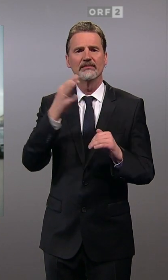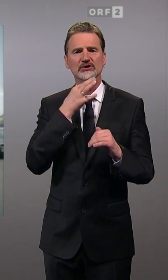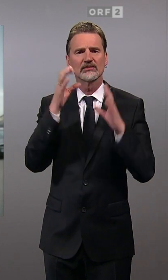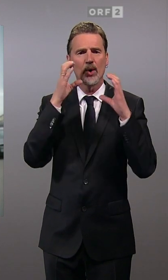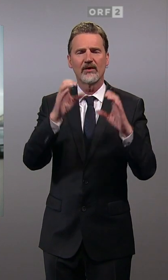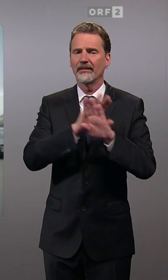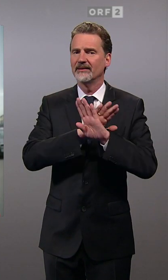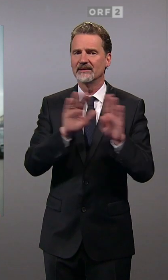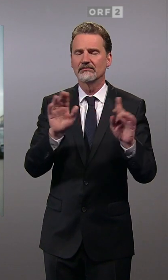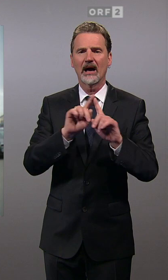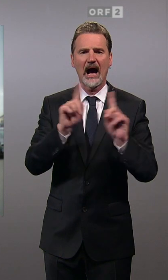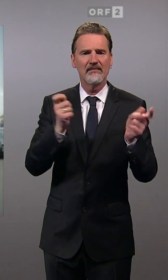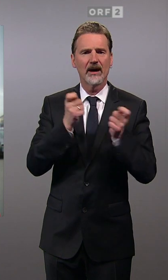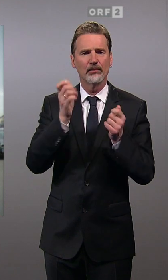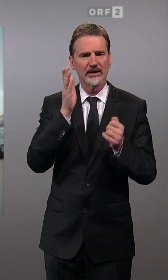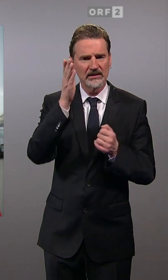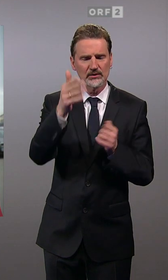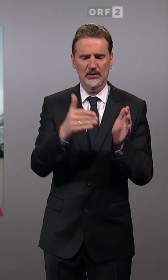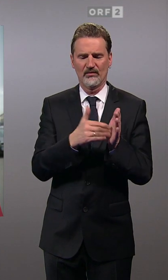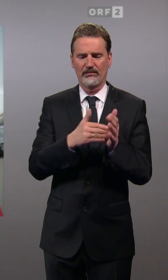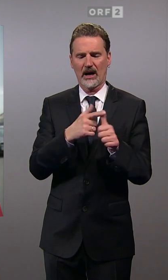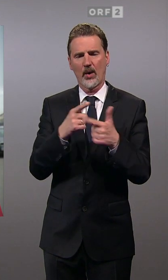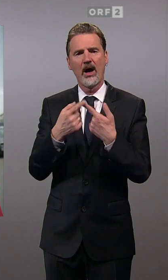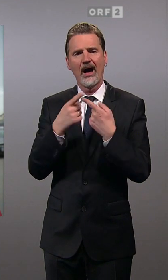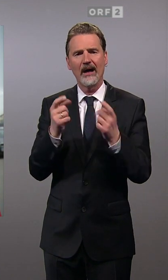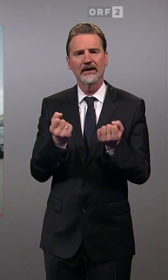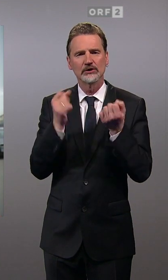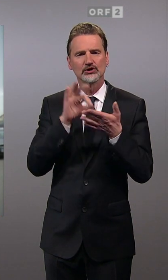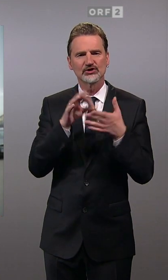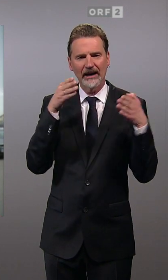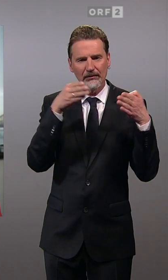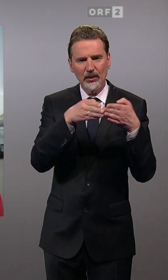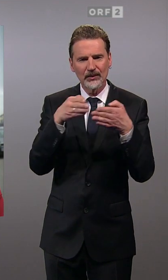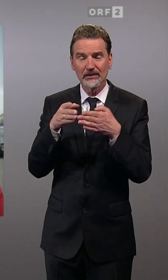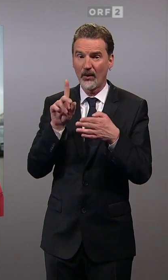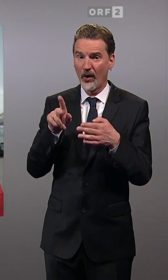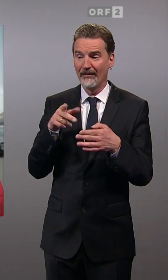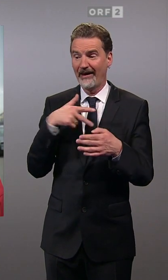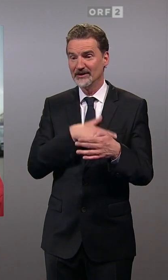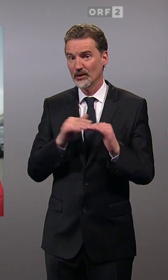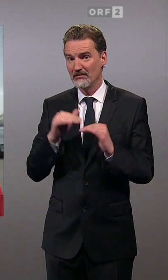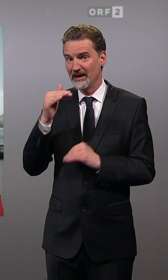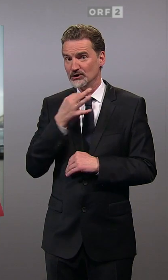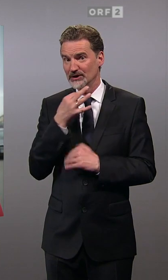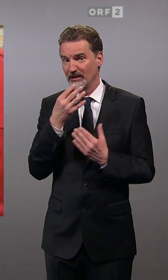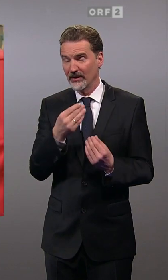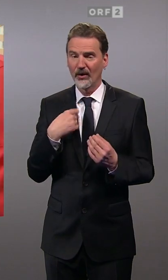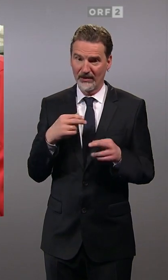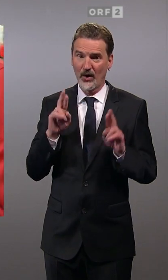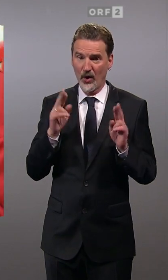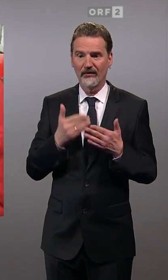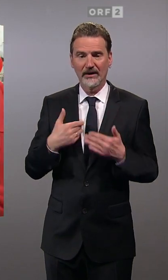andere Schwerpunktsetzungen. Ob sich das dann auch in Stimmen für die SPÖ niedersteckt, das hoffe ich und dafür laufen wir.